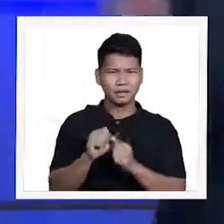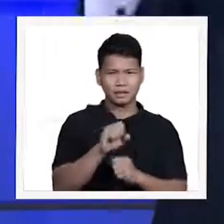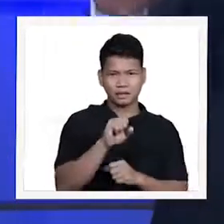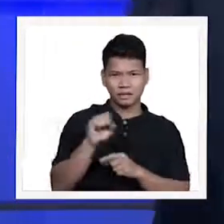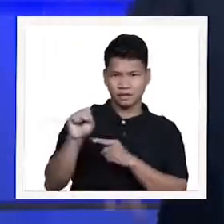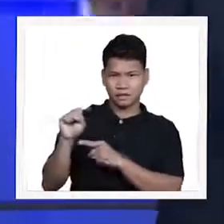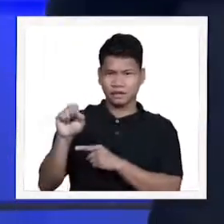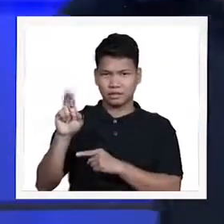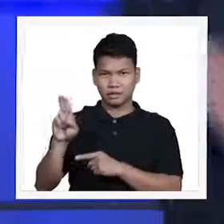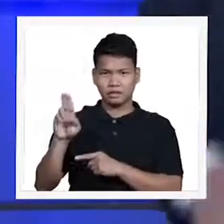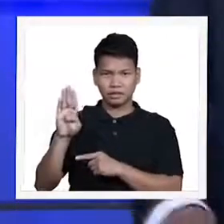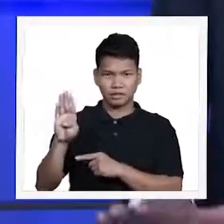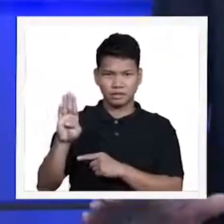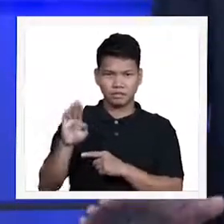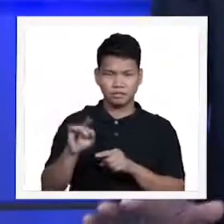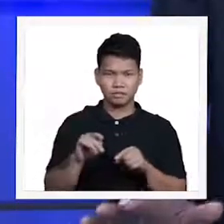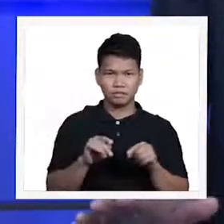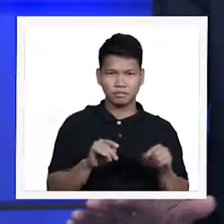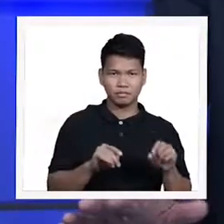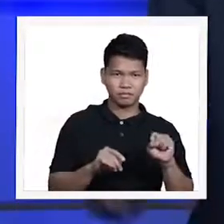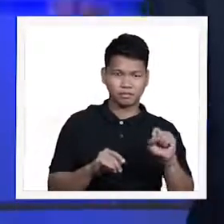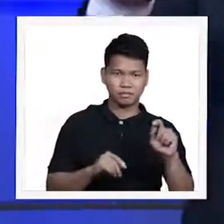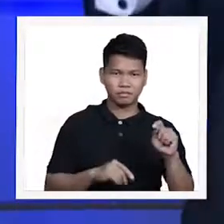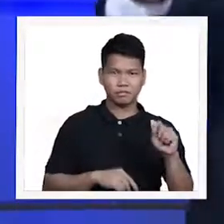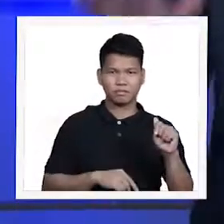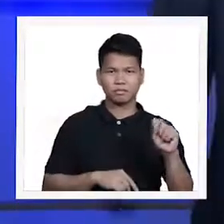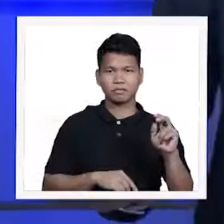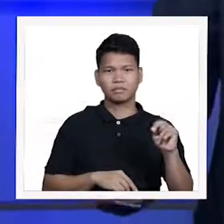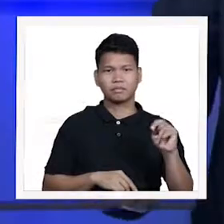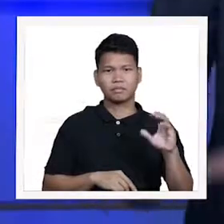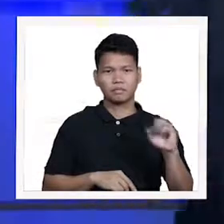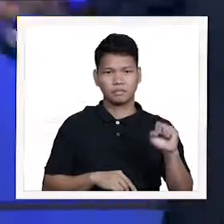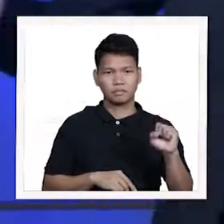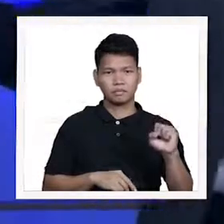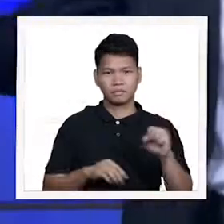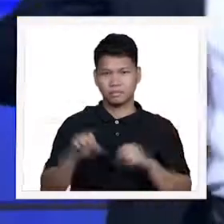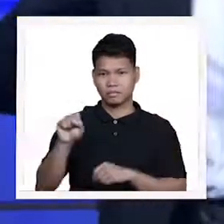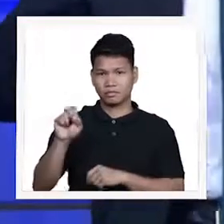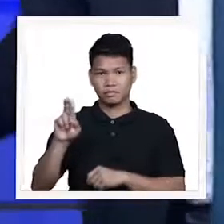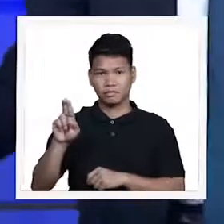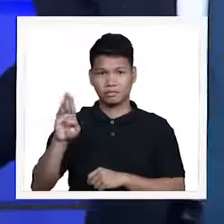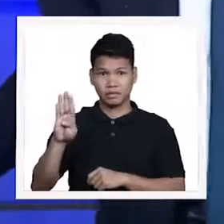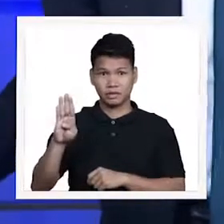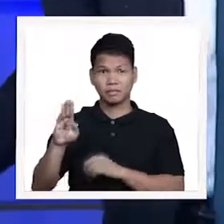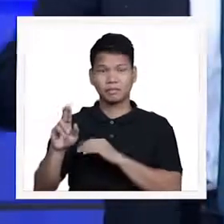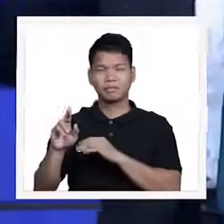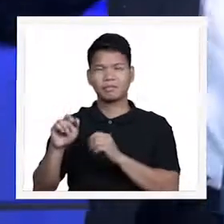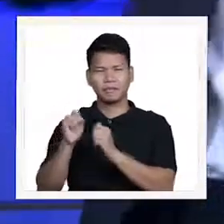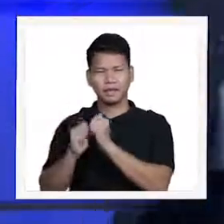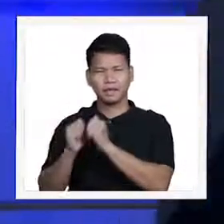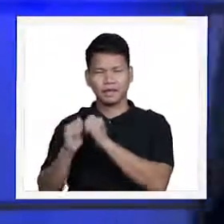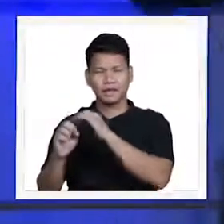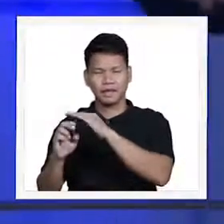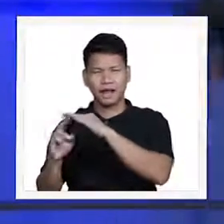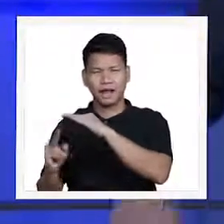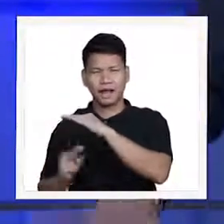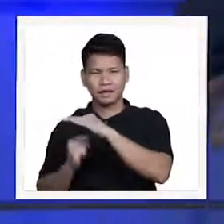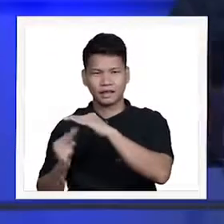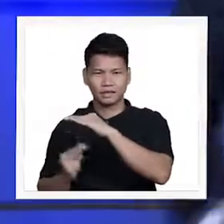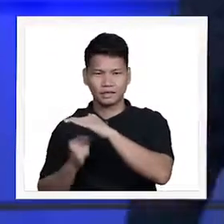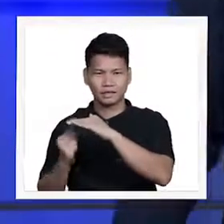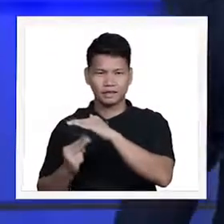stance meaning under mga kaibigan. katulad po ng submarine. A boat which